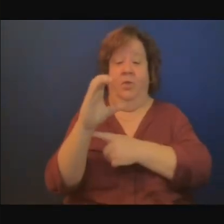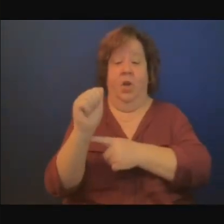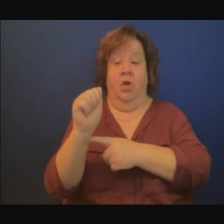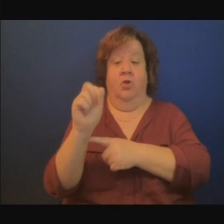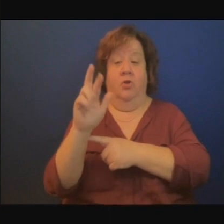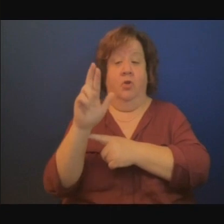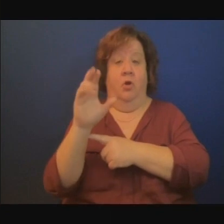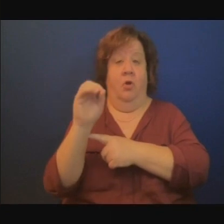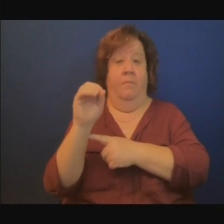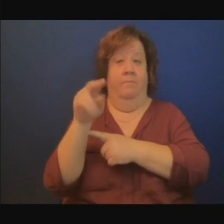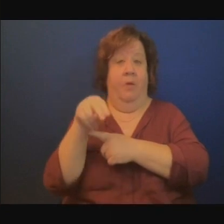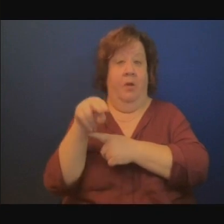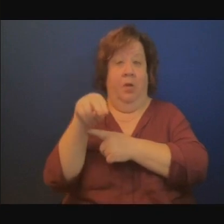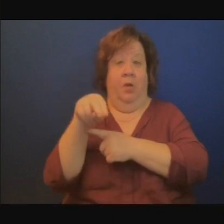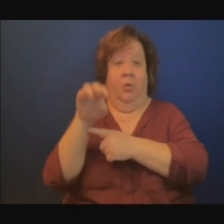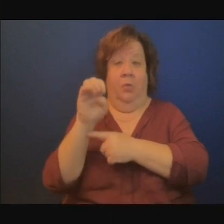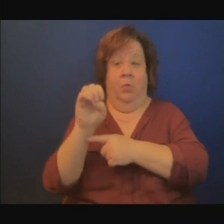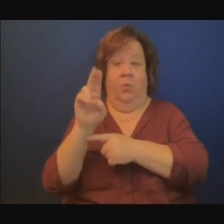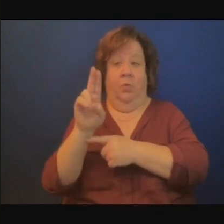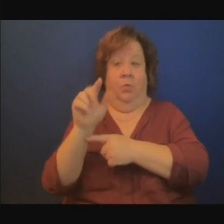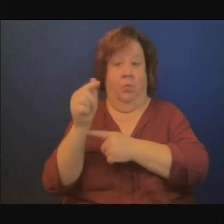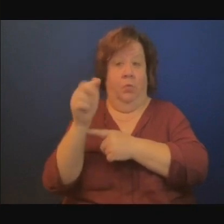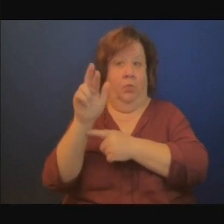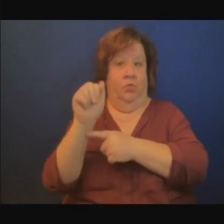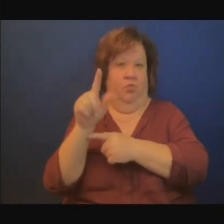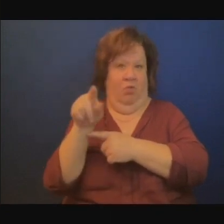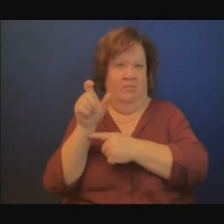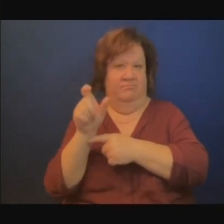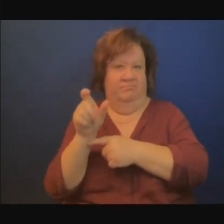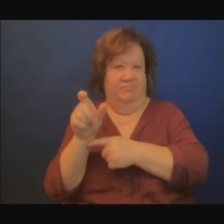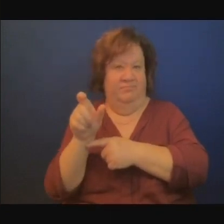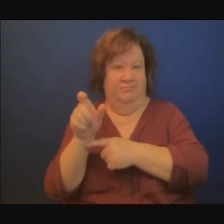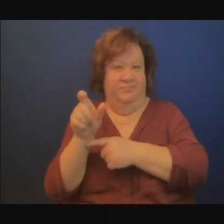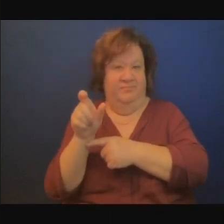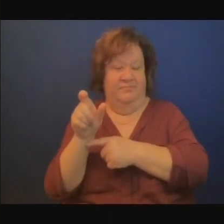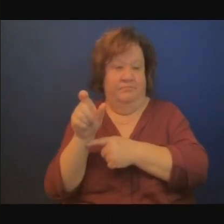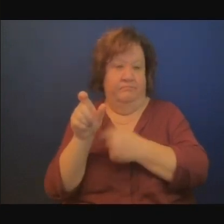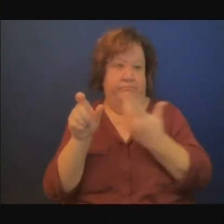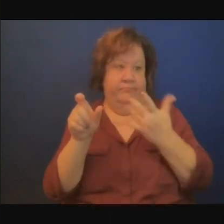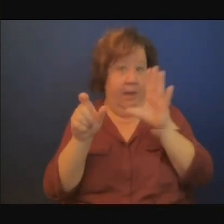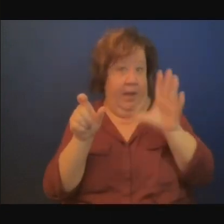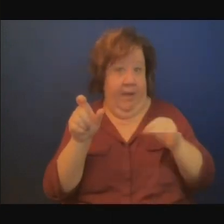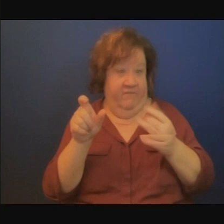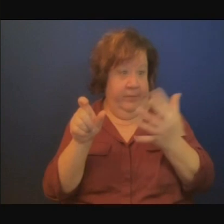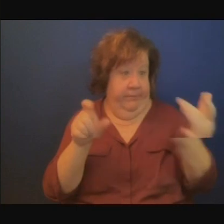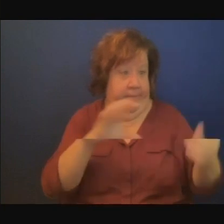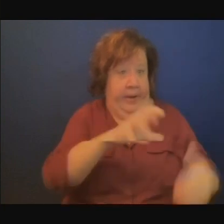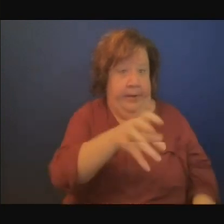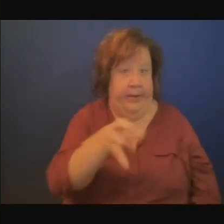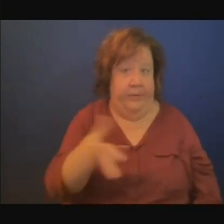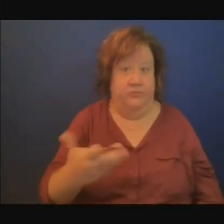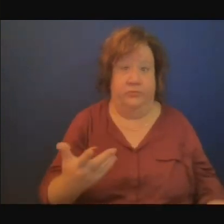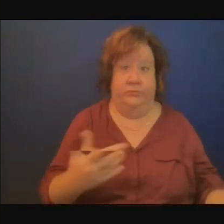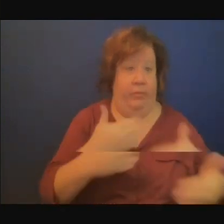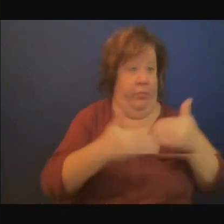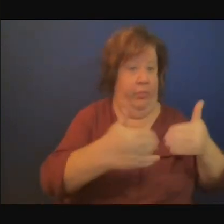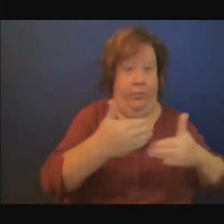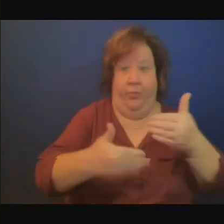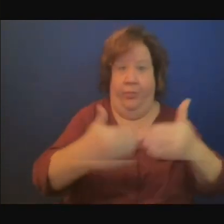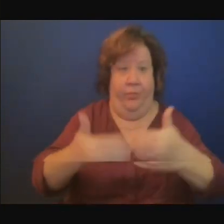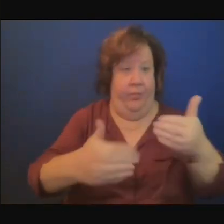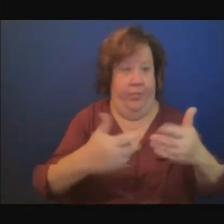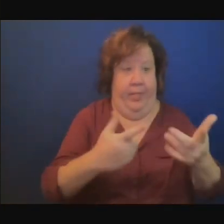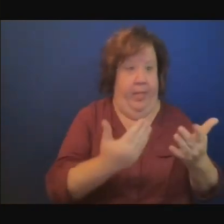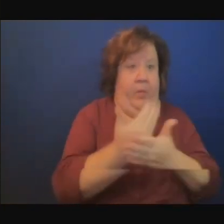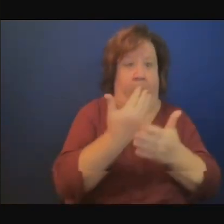quoi d'autre de transition énergétique beaucoup de nos pays n'ont même pas accès